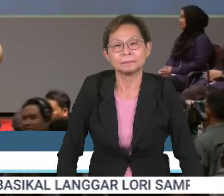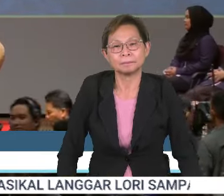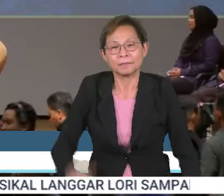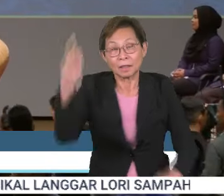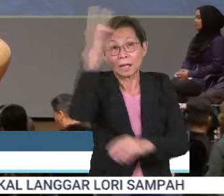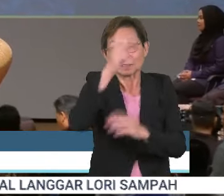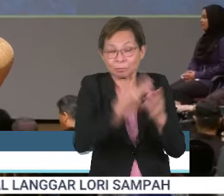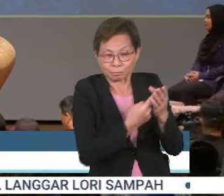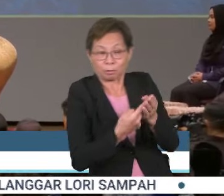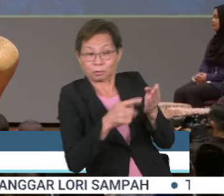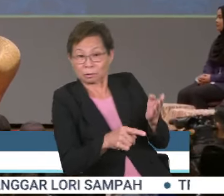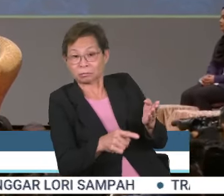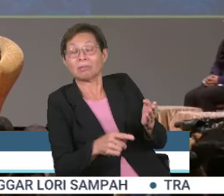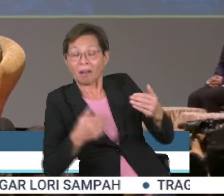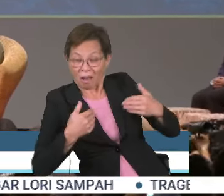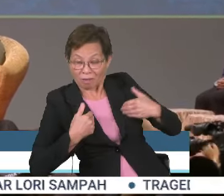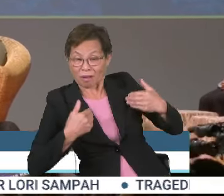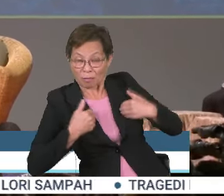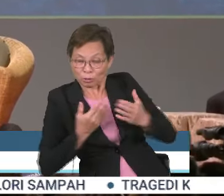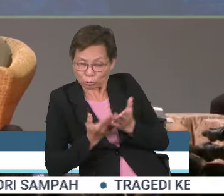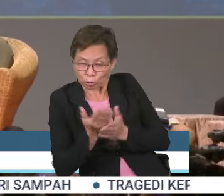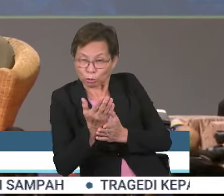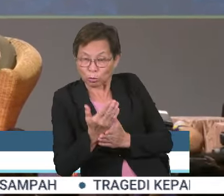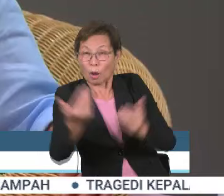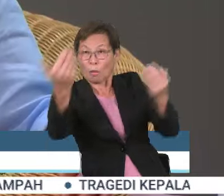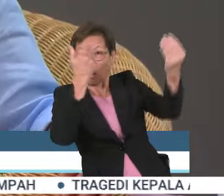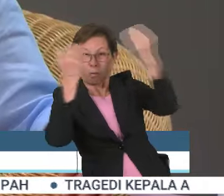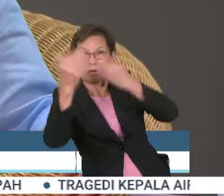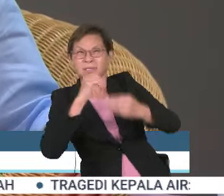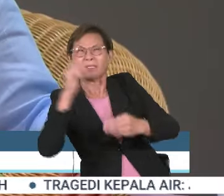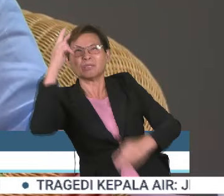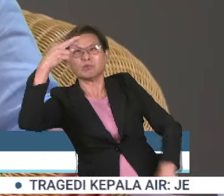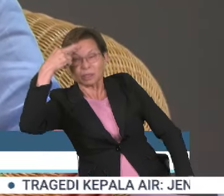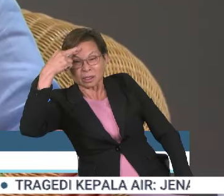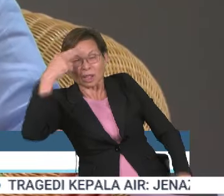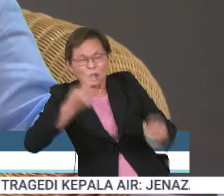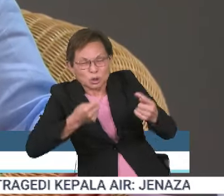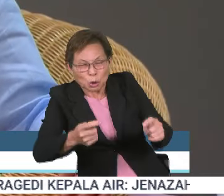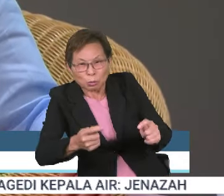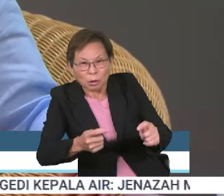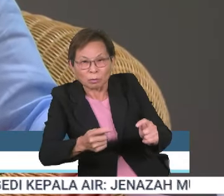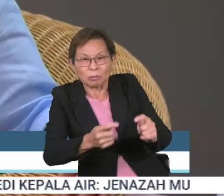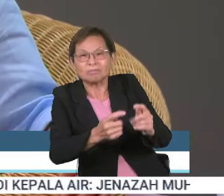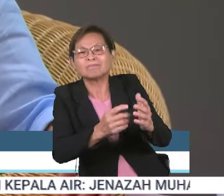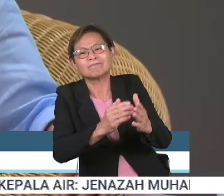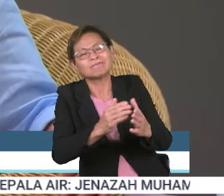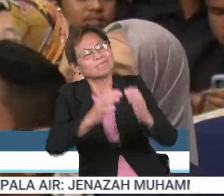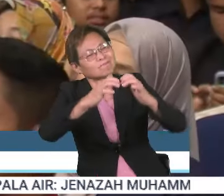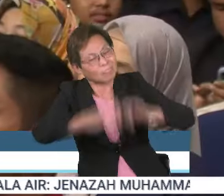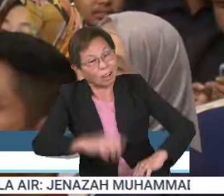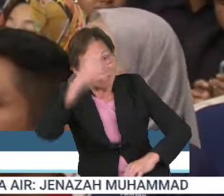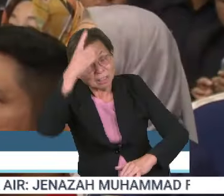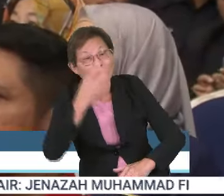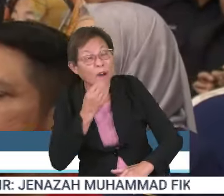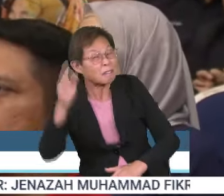Kerajaan Perpaduan tidak terkecuali daripada terus menerima tomahan tidak berasas dalam cubaan menjatuhkannya. Datuk Seri Anwar